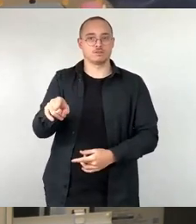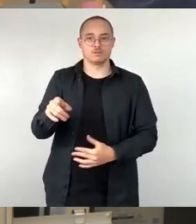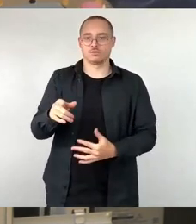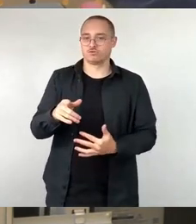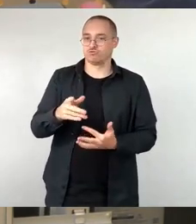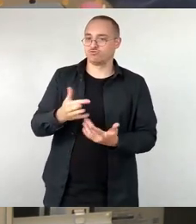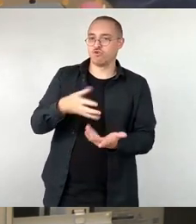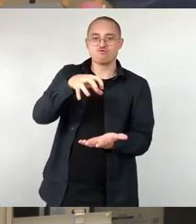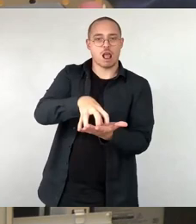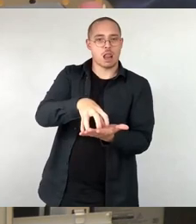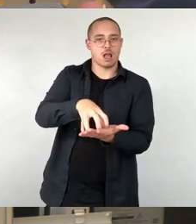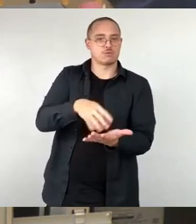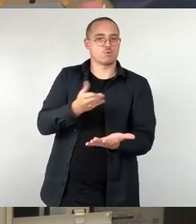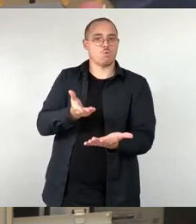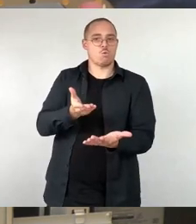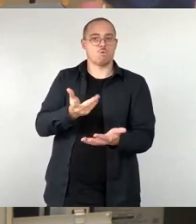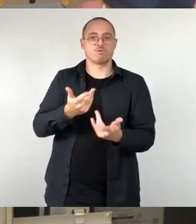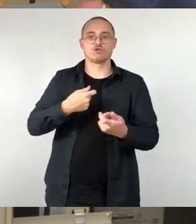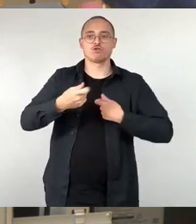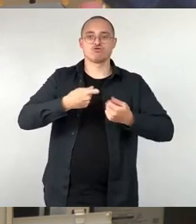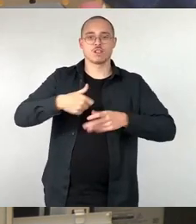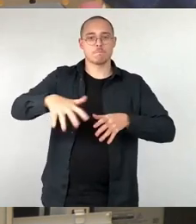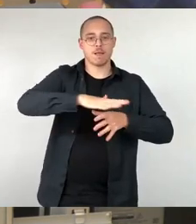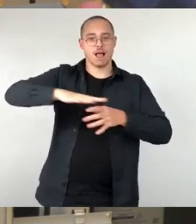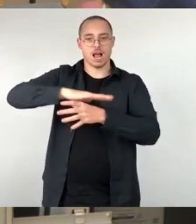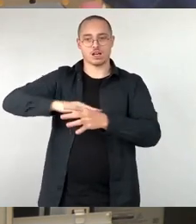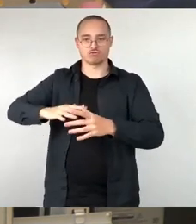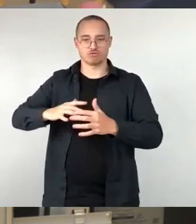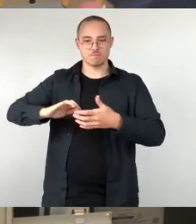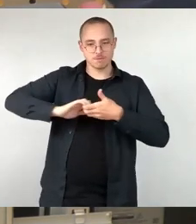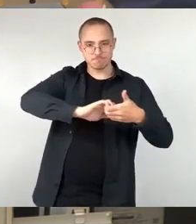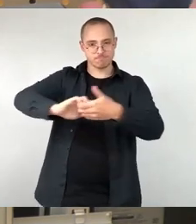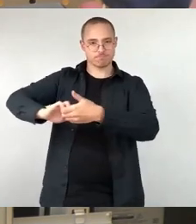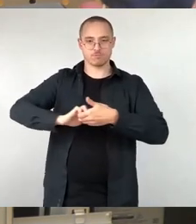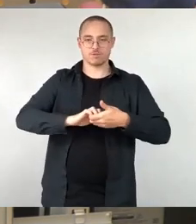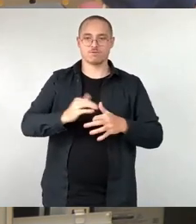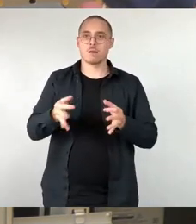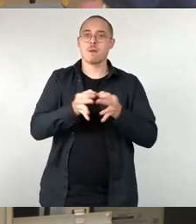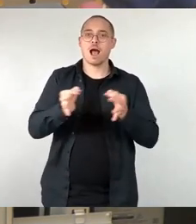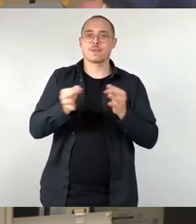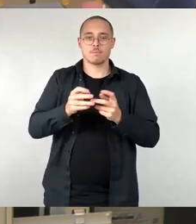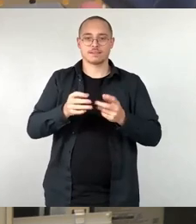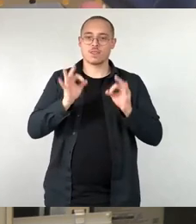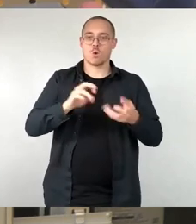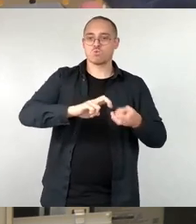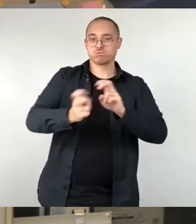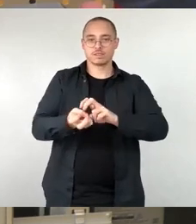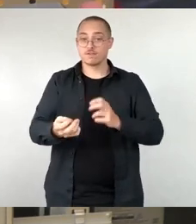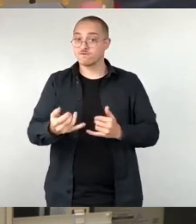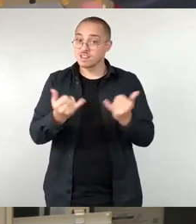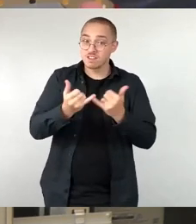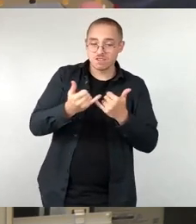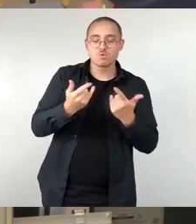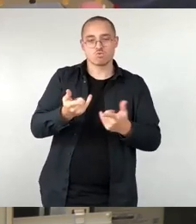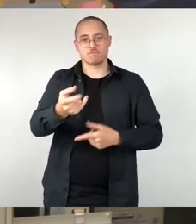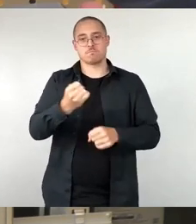geschäftsbereichsübergreifend dann auch diese Umsetzung der Maßnahmen koordiniert. Und dann haben wir